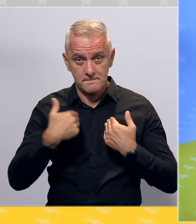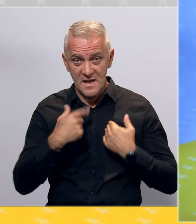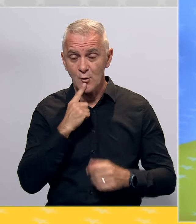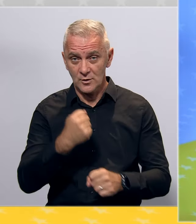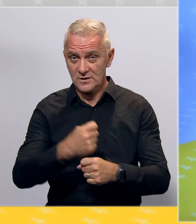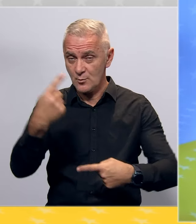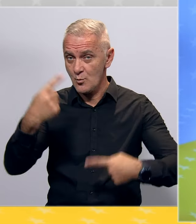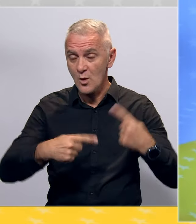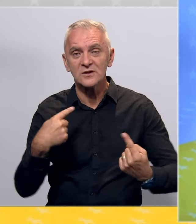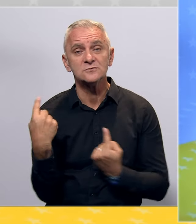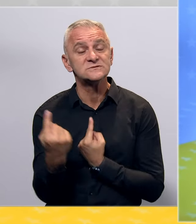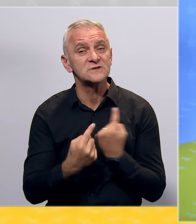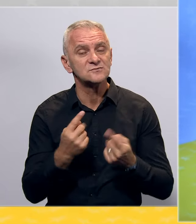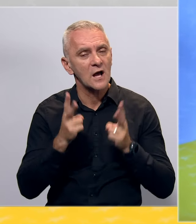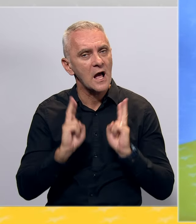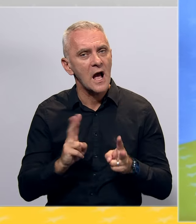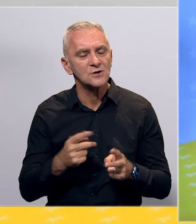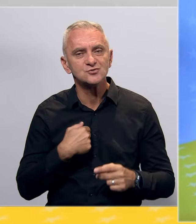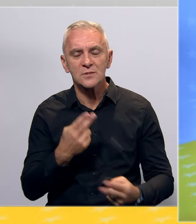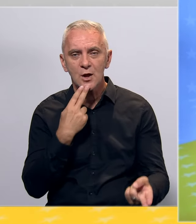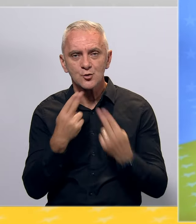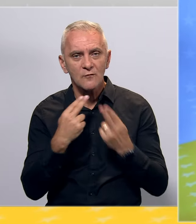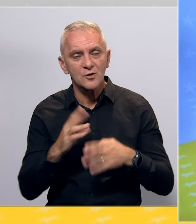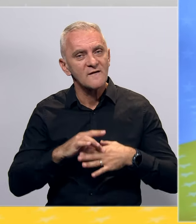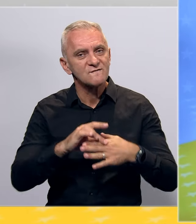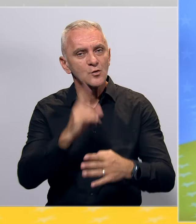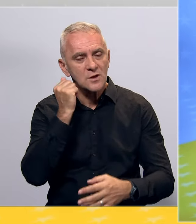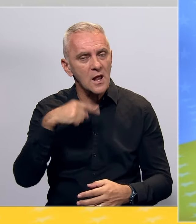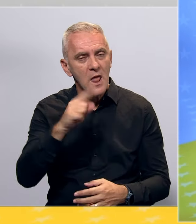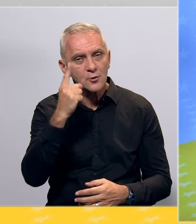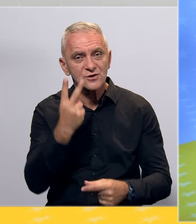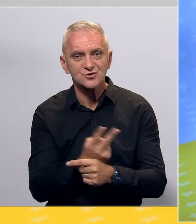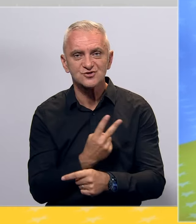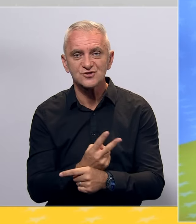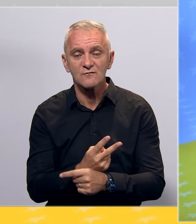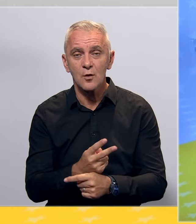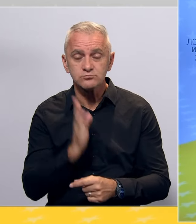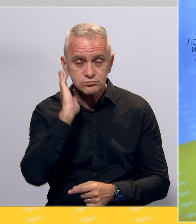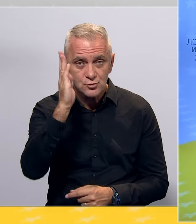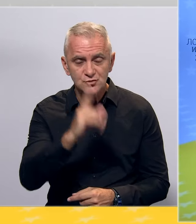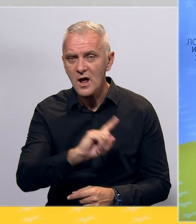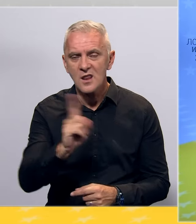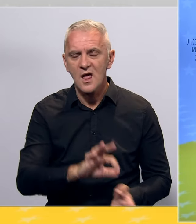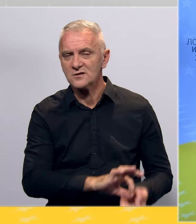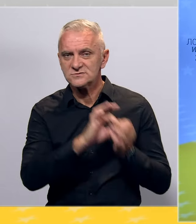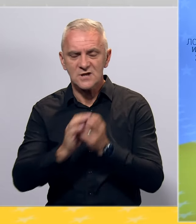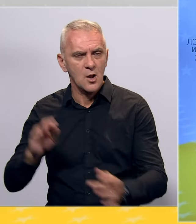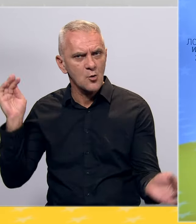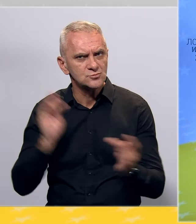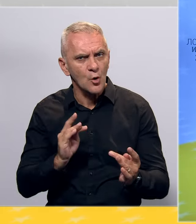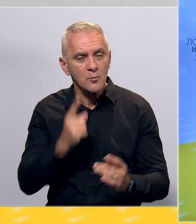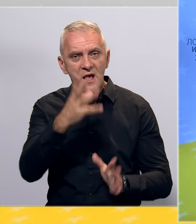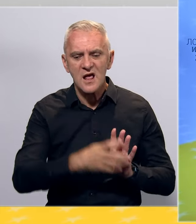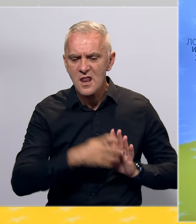bave politikom, zavisi kako ćemo se dogovarati i voditi narod i državu ka prosperitetu, a ne stalnim sukobima i